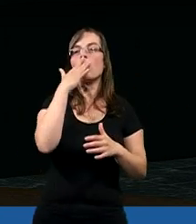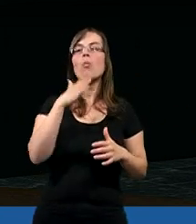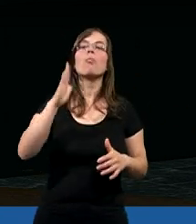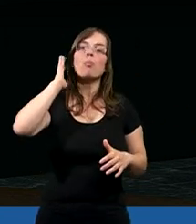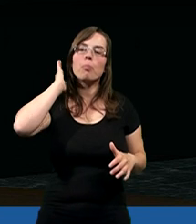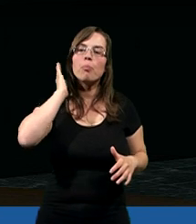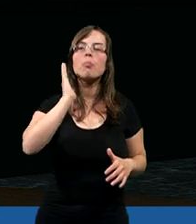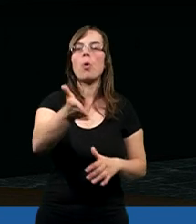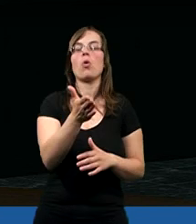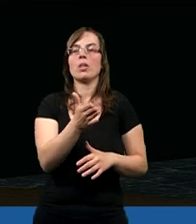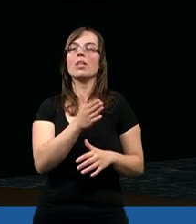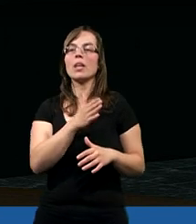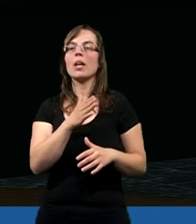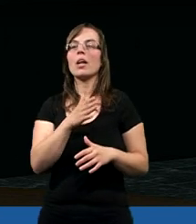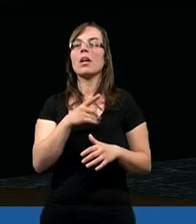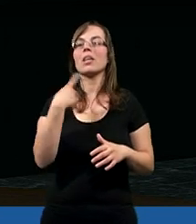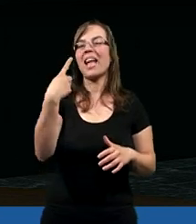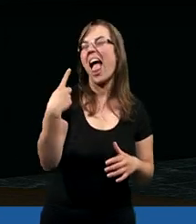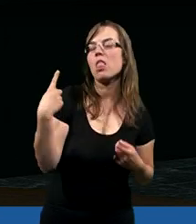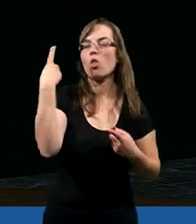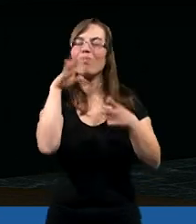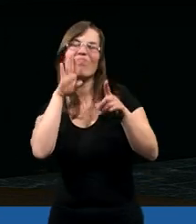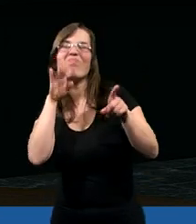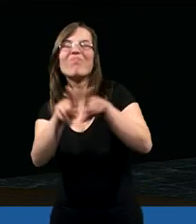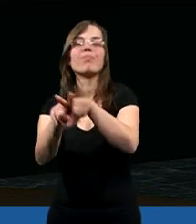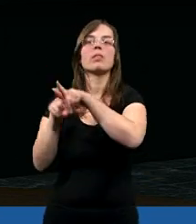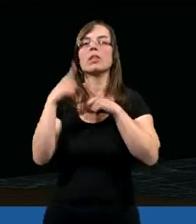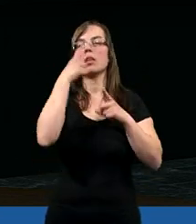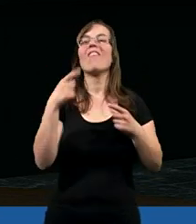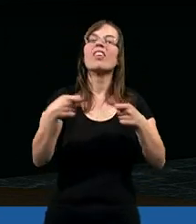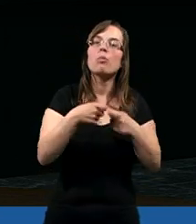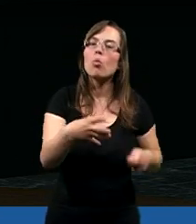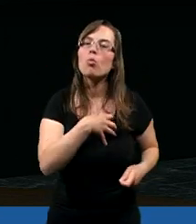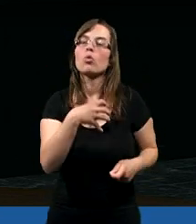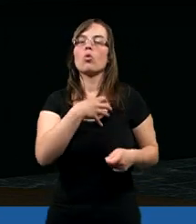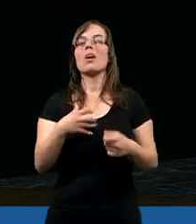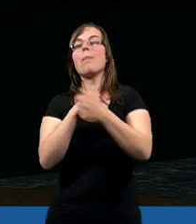mówi, bądźcie jednomyślni, współczujący,